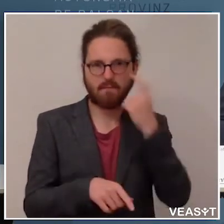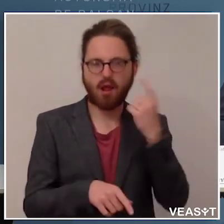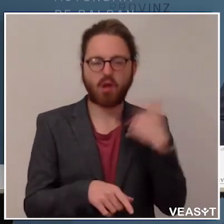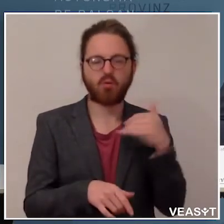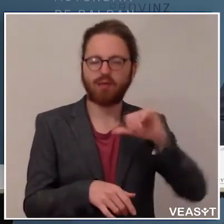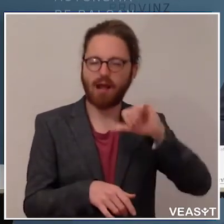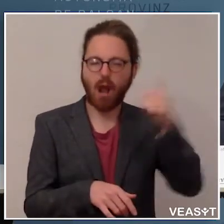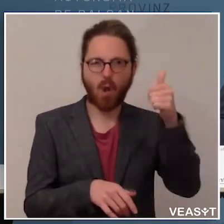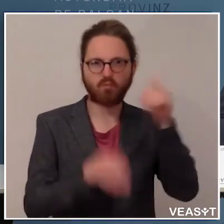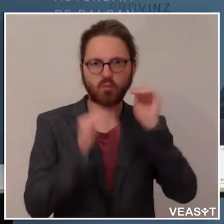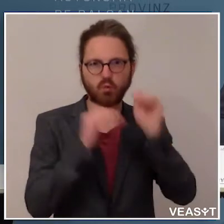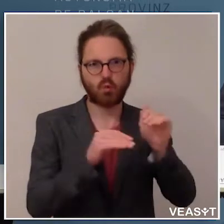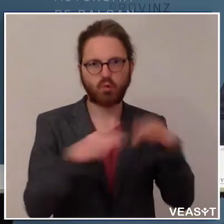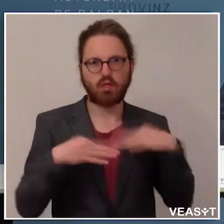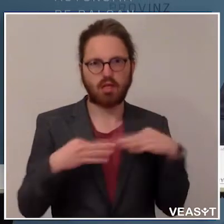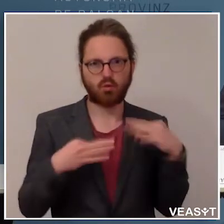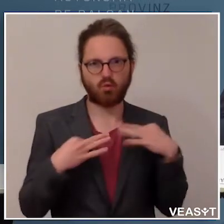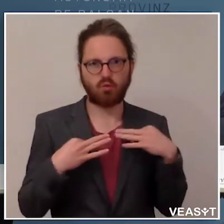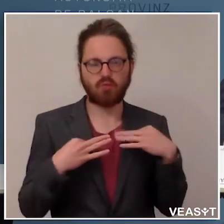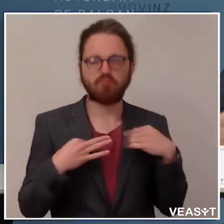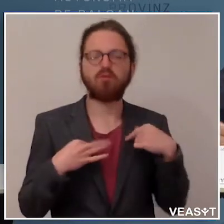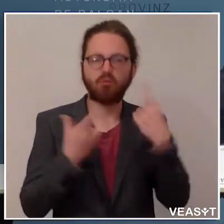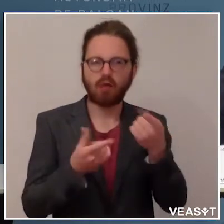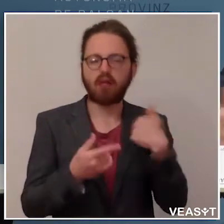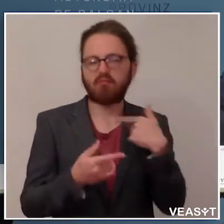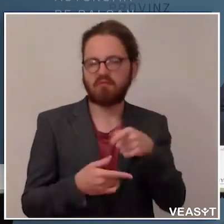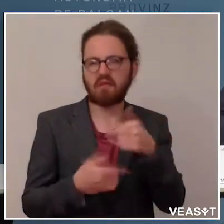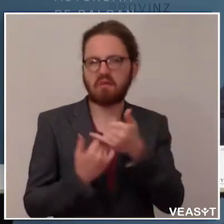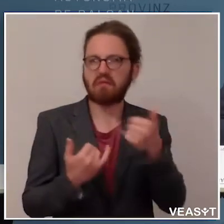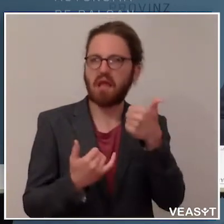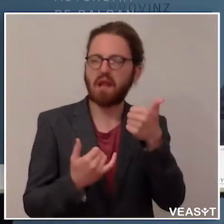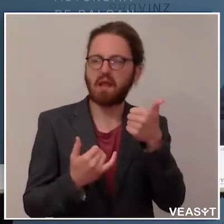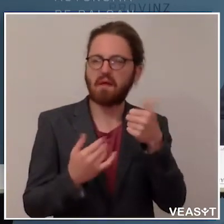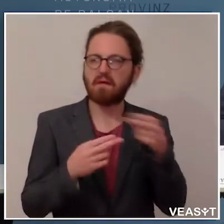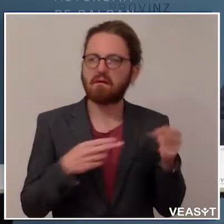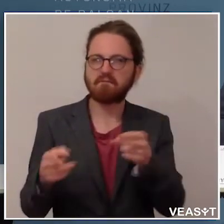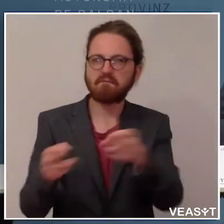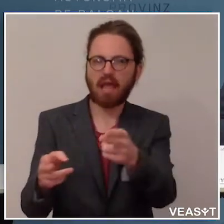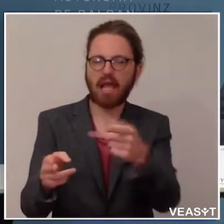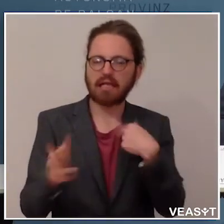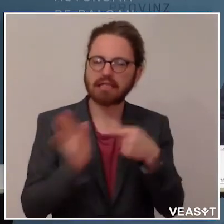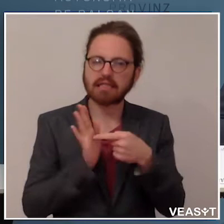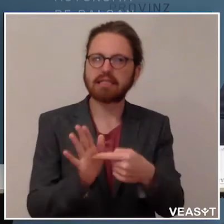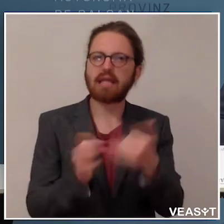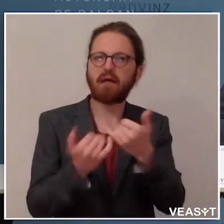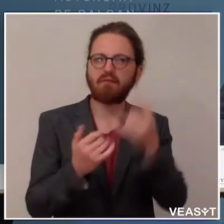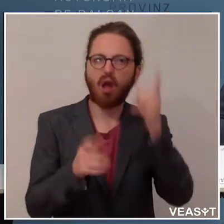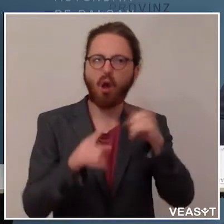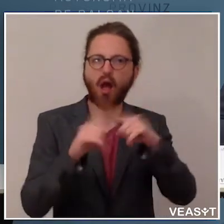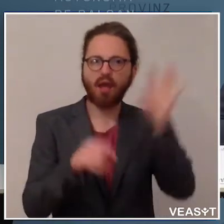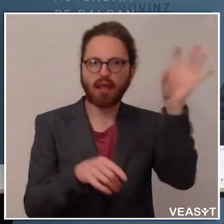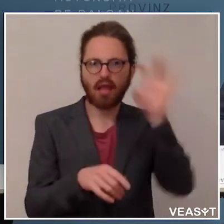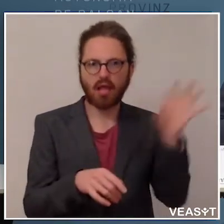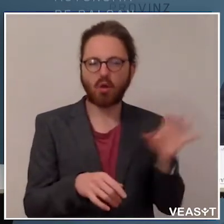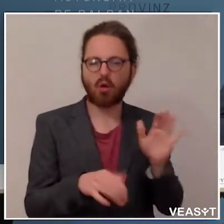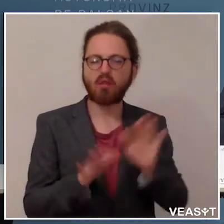Grunde glauben wir, dass wir einen Weg vorgezeichnet haben, der jetzt auch in allen anderen Regionen auf diese Weise dann beschritten werden wird.